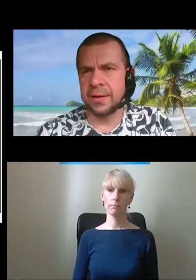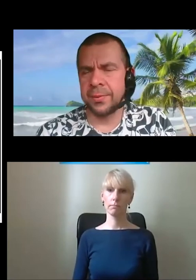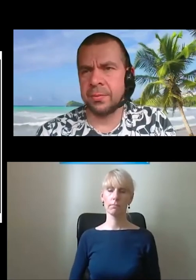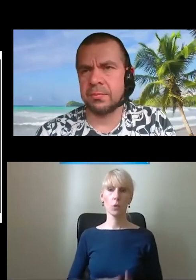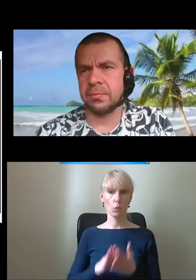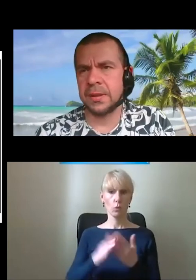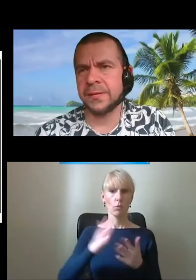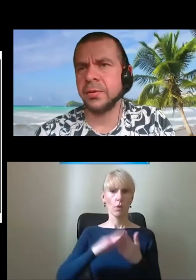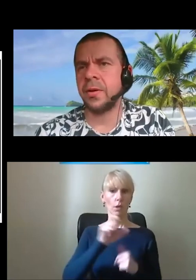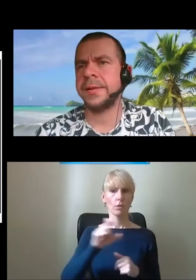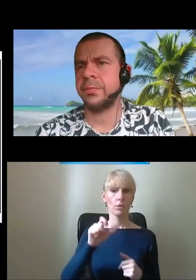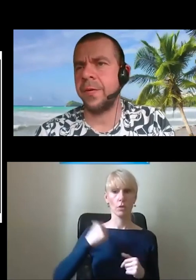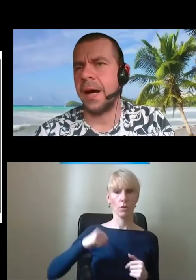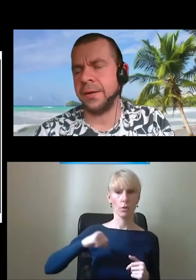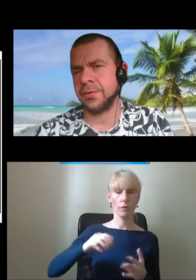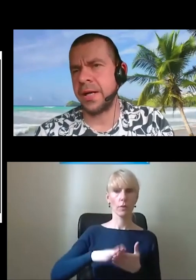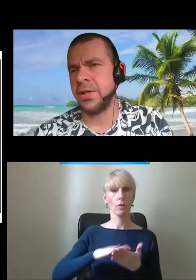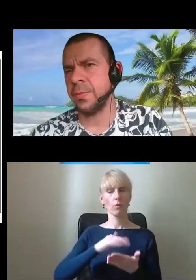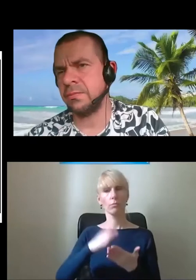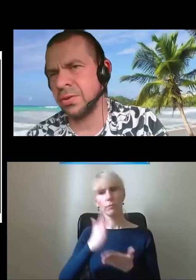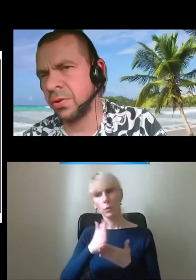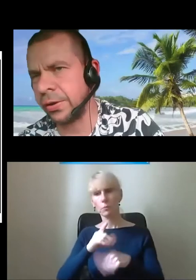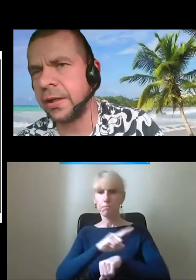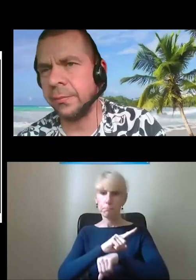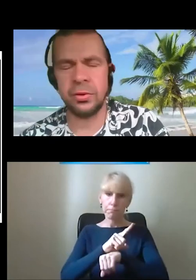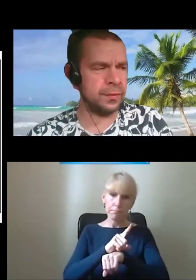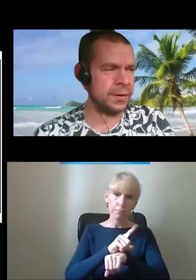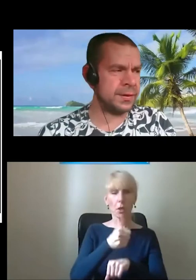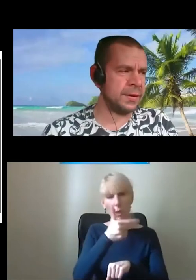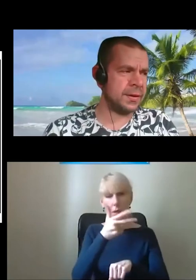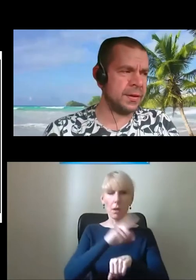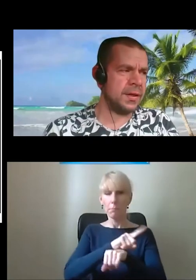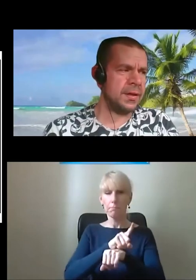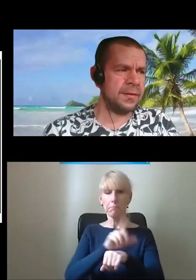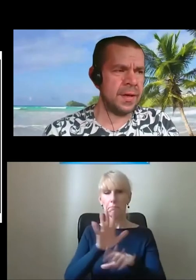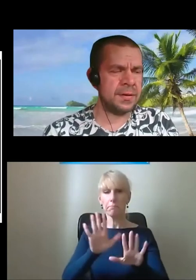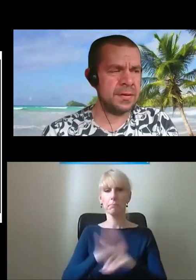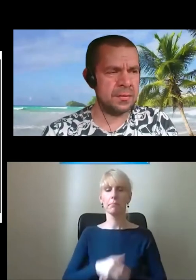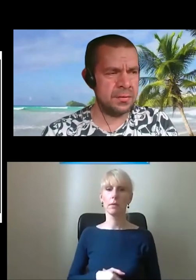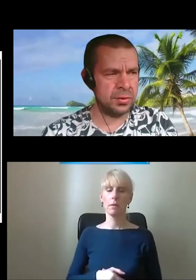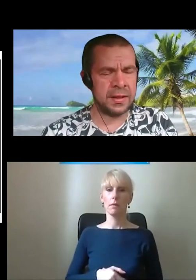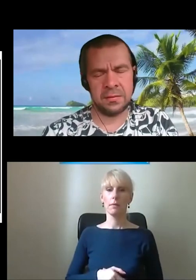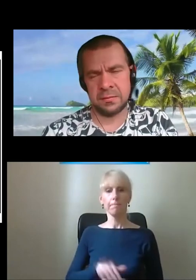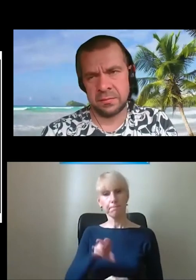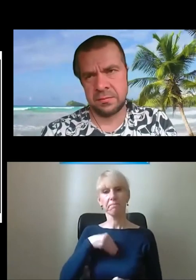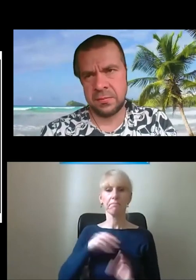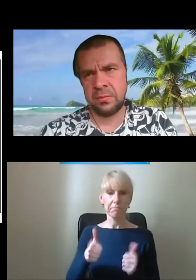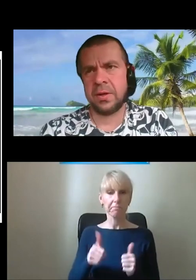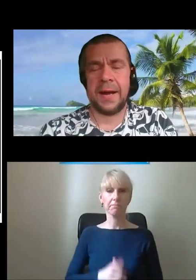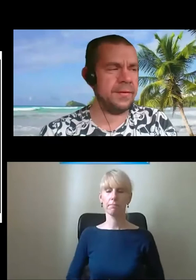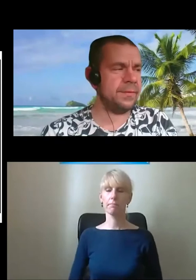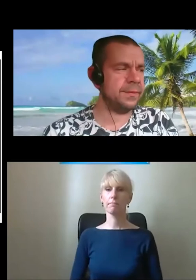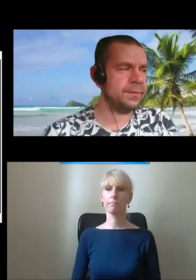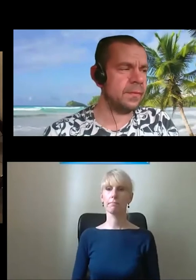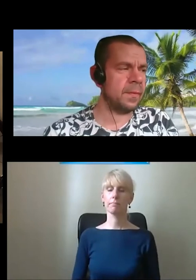oczekiwania był, nazwijmy to, akceptowalny. Czekaliśmy dosłownie kilka minut, więc tutaj, no